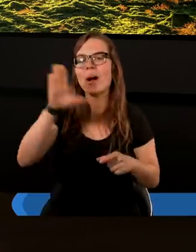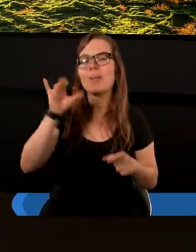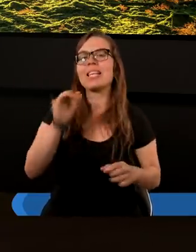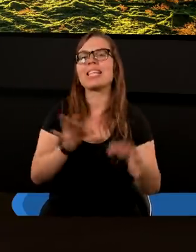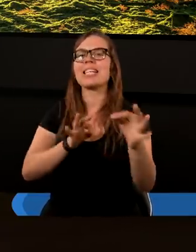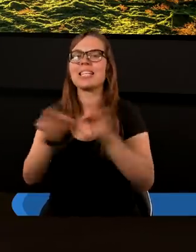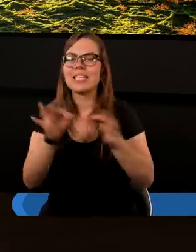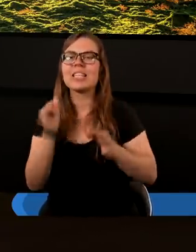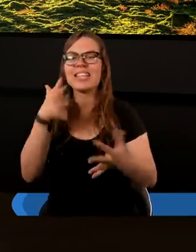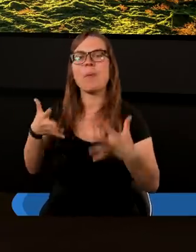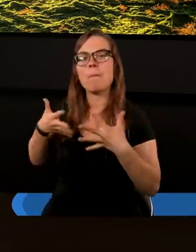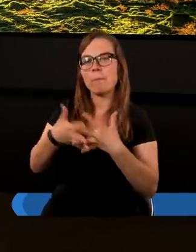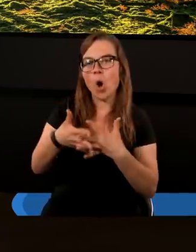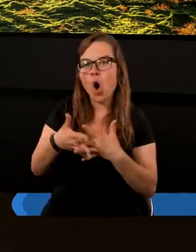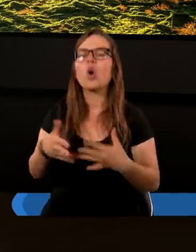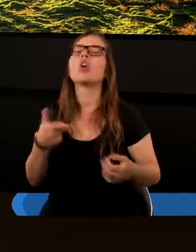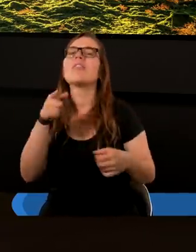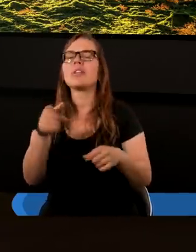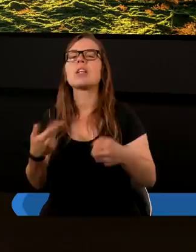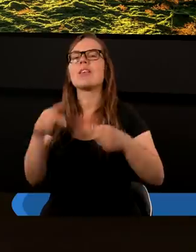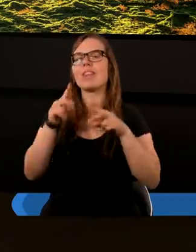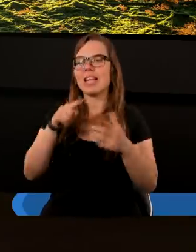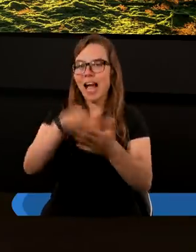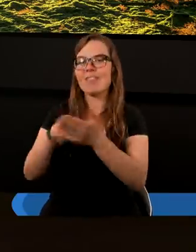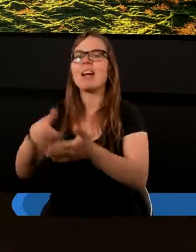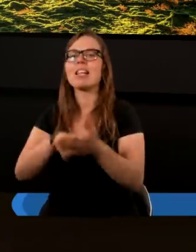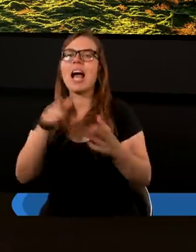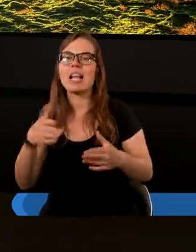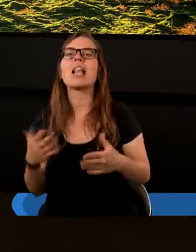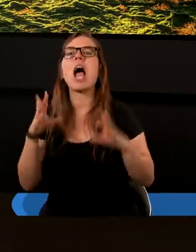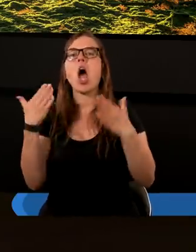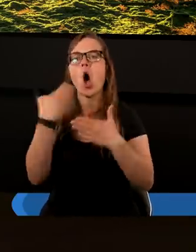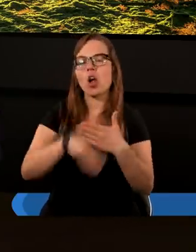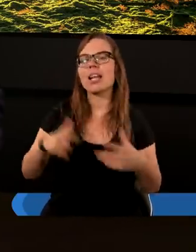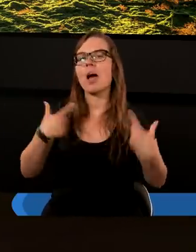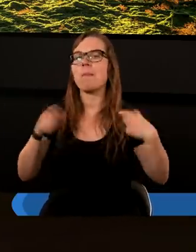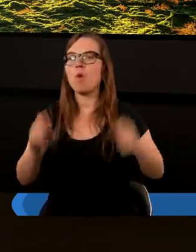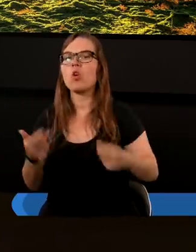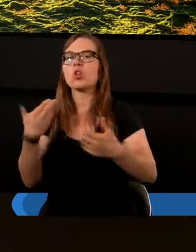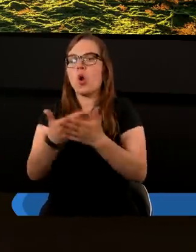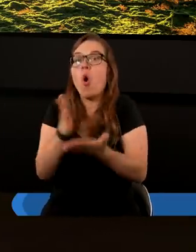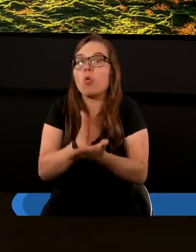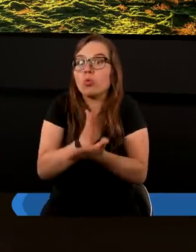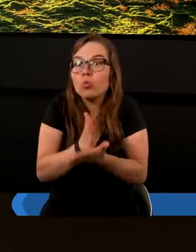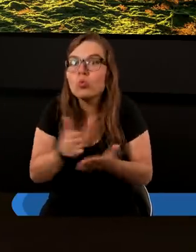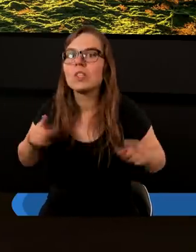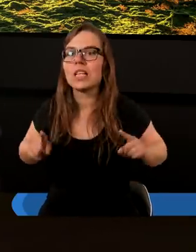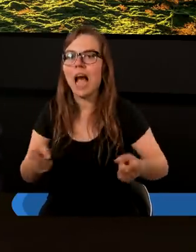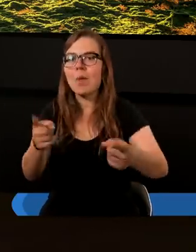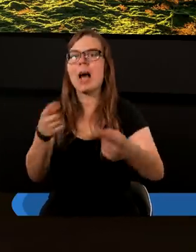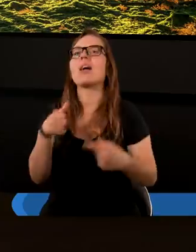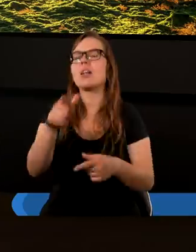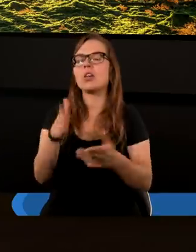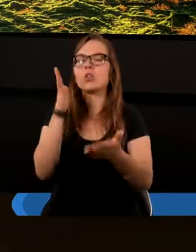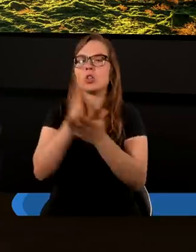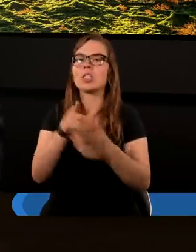historii i proroc wskazywali na te ostatnie potęgi, które już działają. ale